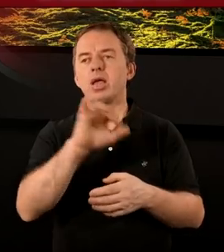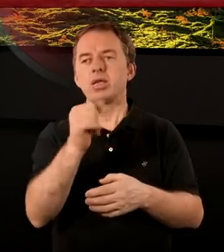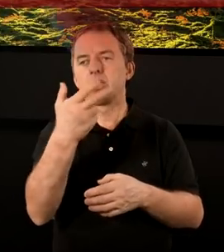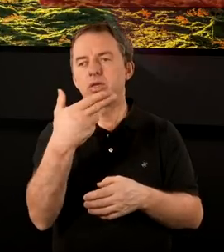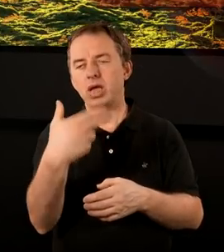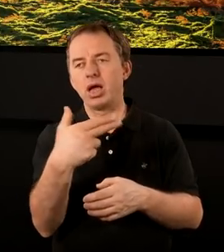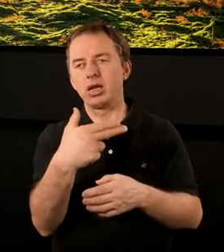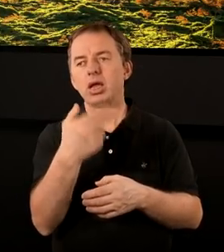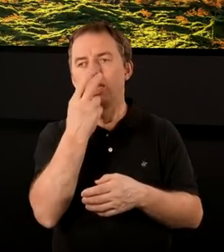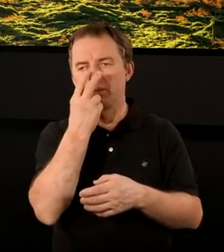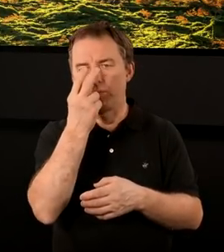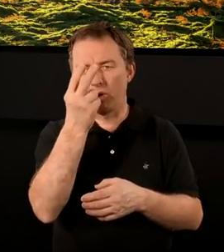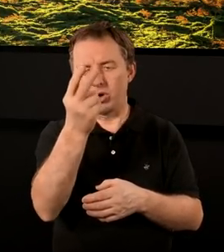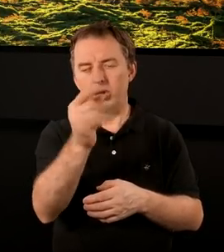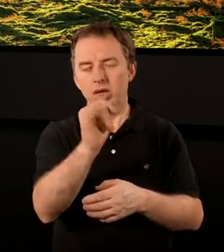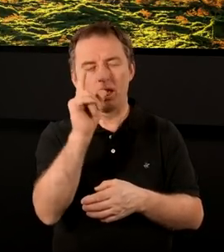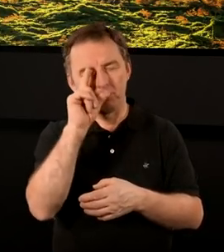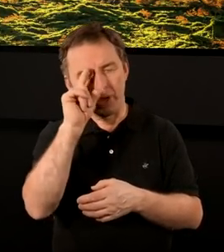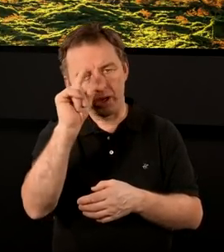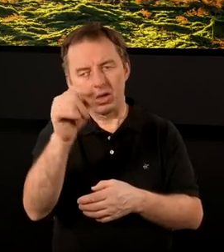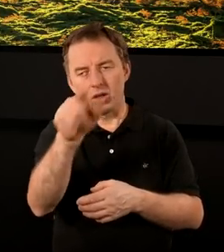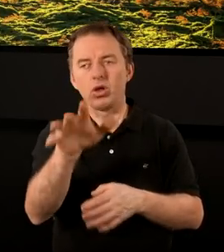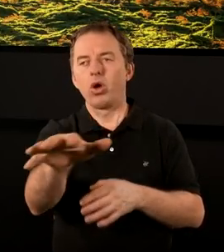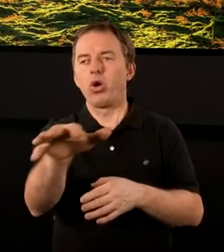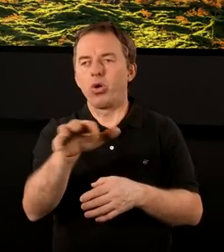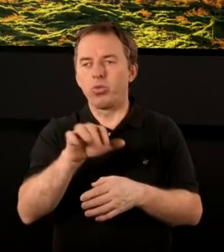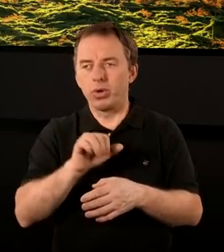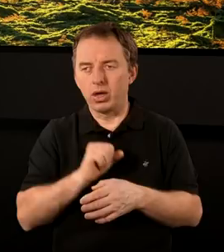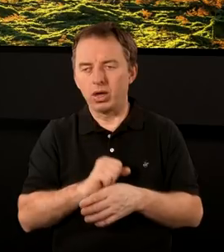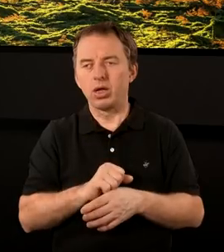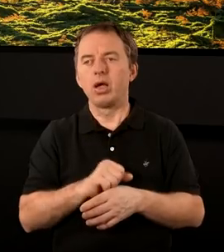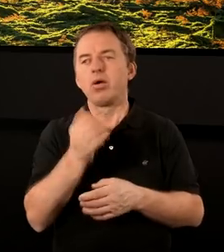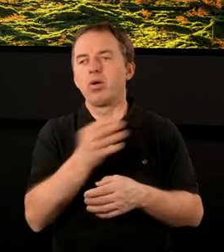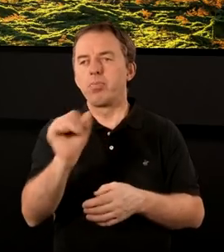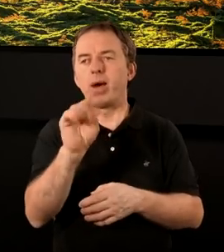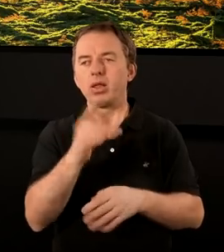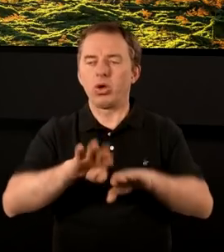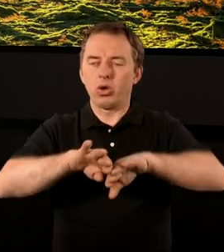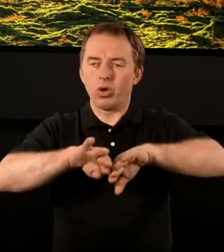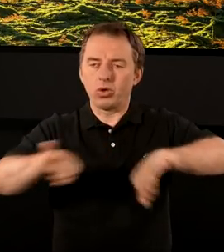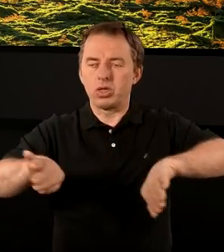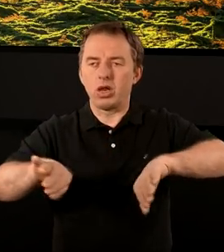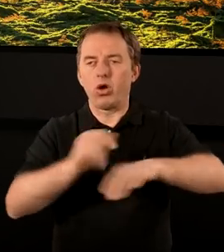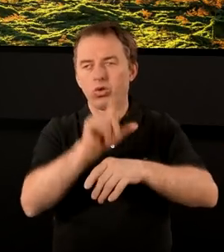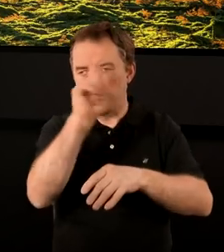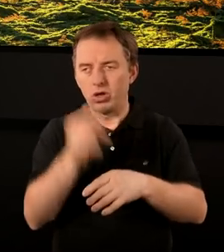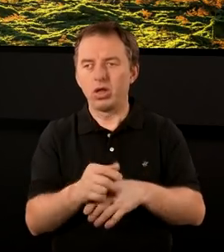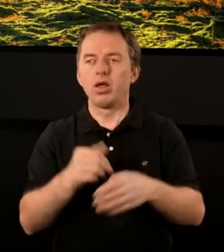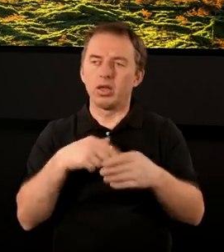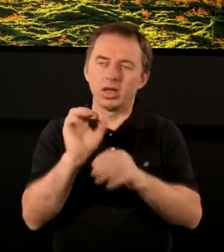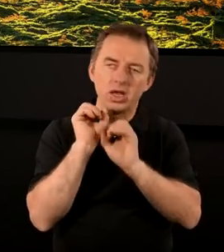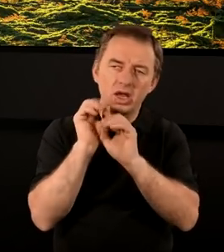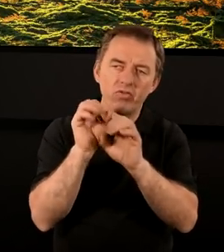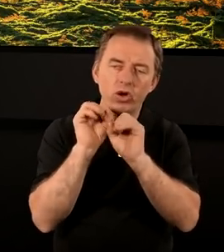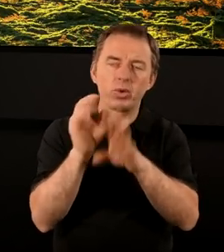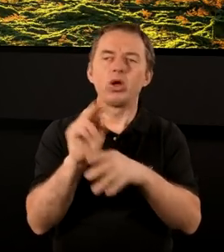że dla samego Jana, bo chciałbym, żebyśmy spojrzeli też z Jego perspektywy, jak On to może odbierać. Jest na wyspie Patmos, odizolowany od ludzi, dochodzą